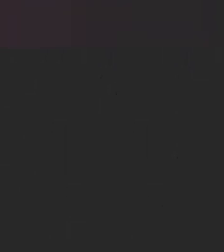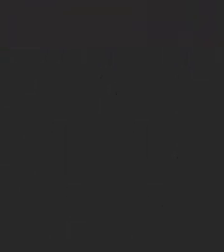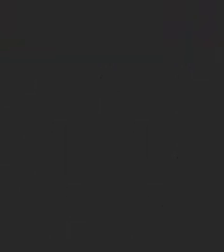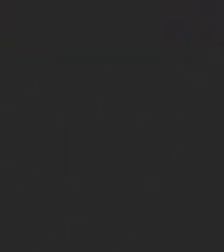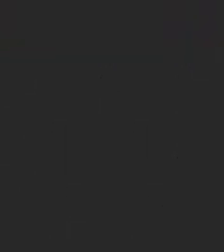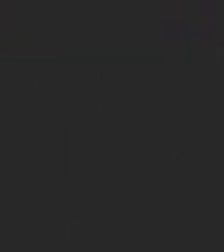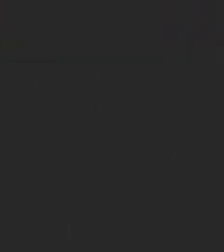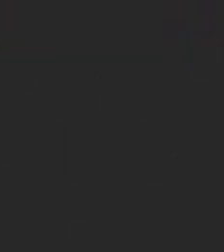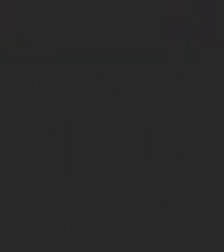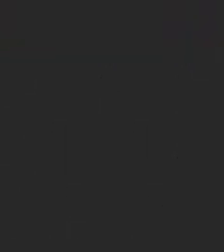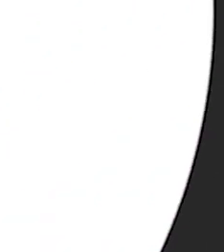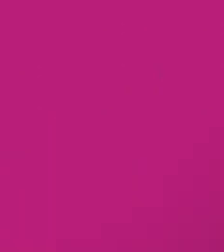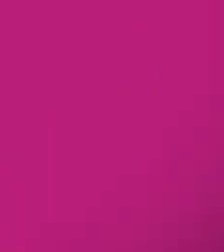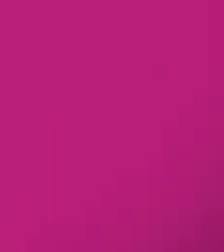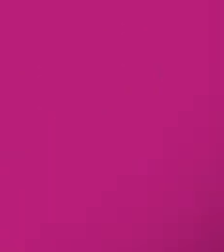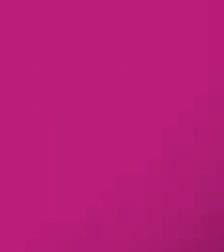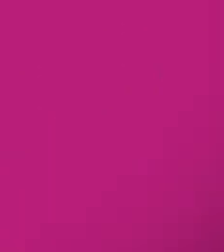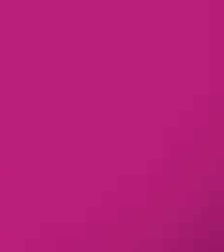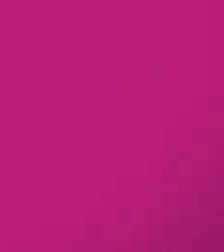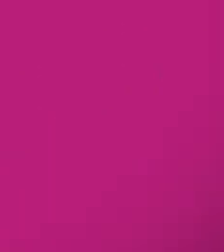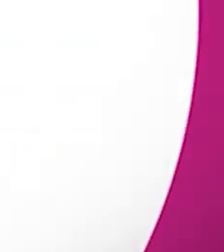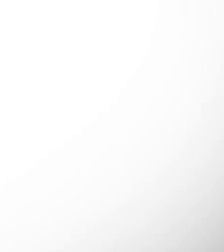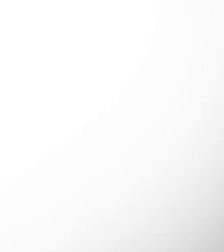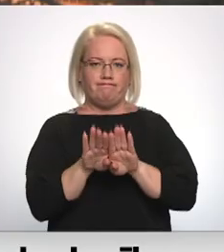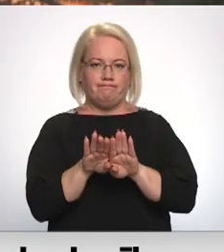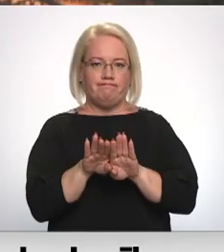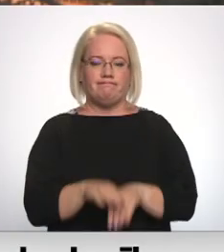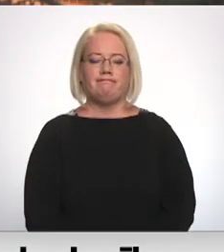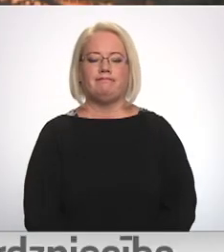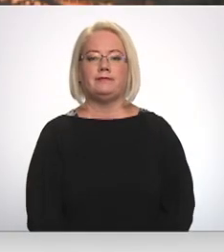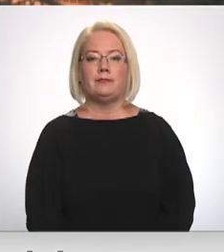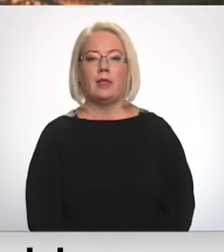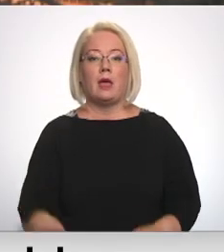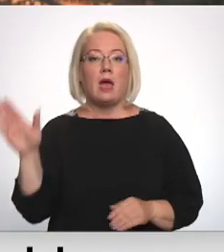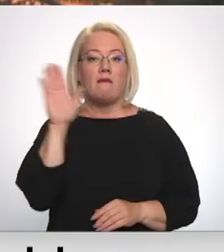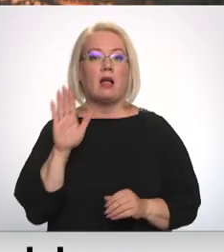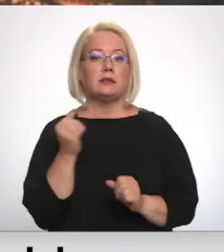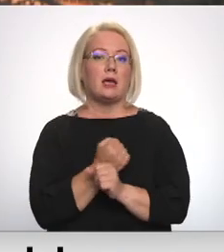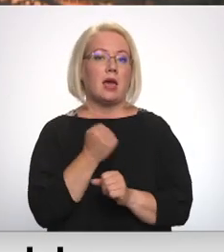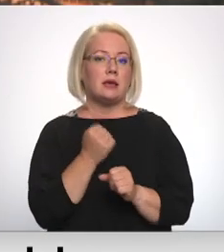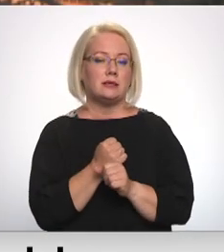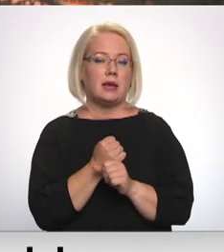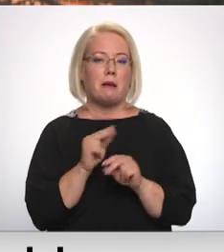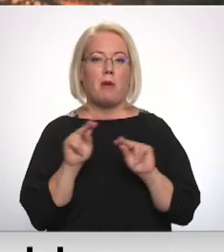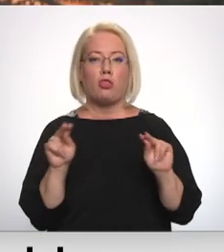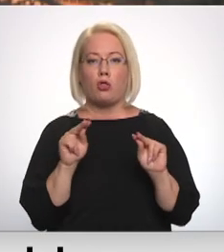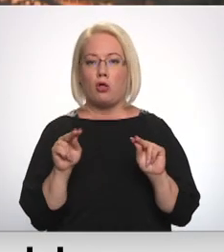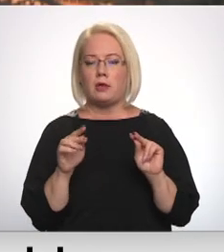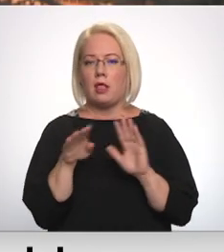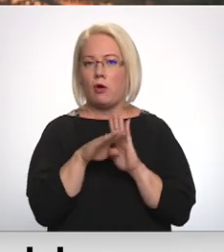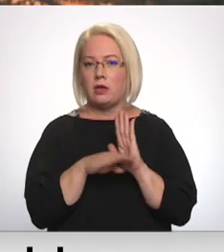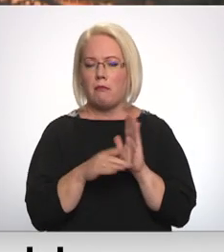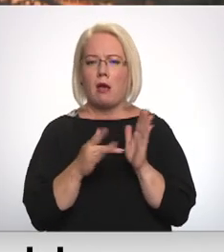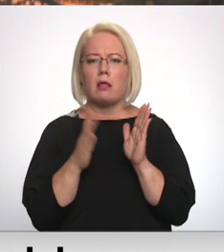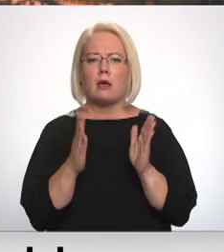Re! Viss ēters ir te! Valstī jāaizstrādā metodoloģiju par to, kādiem ir